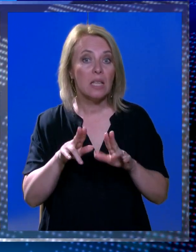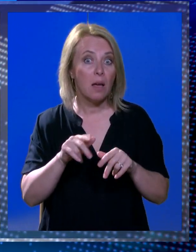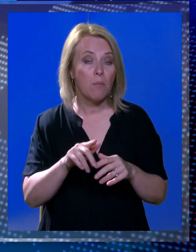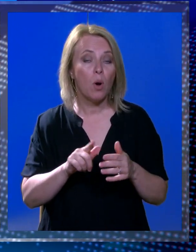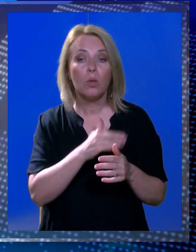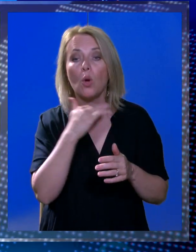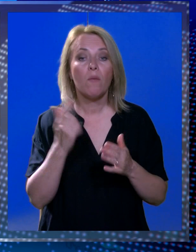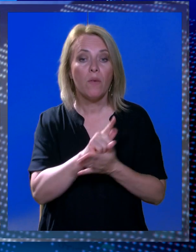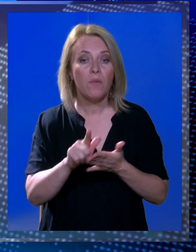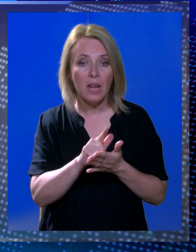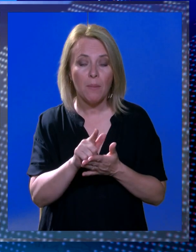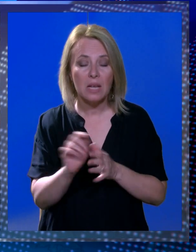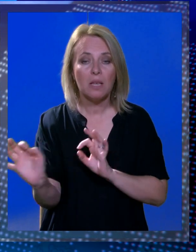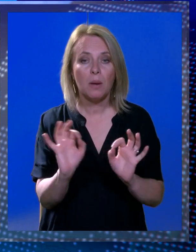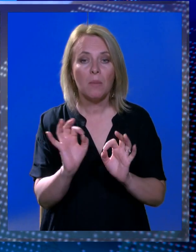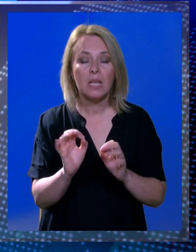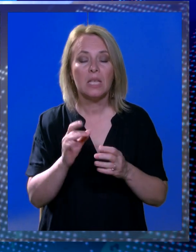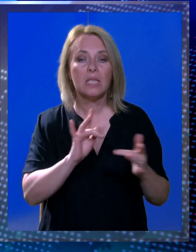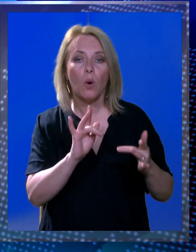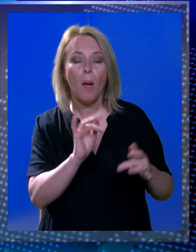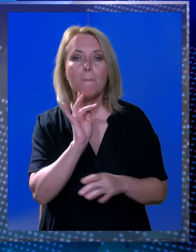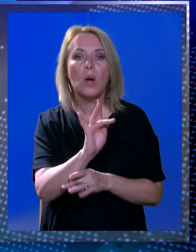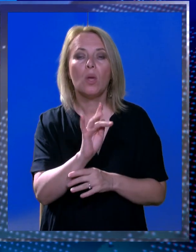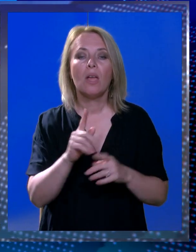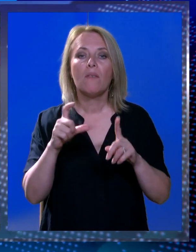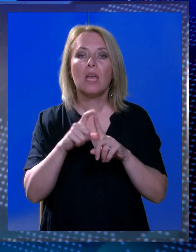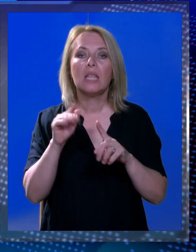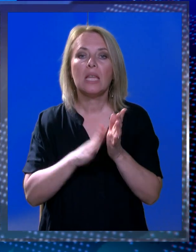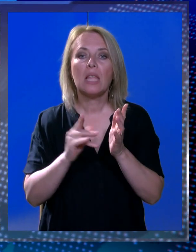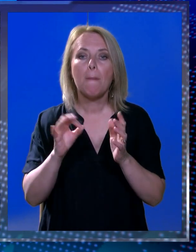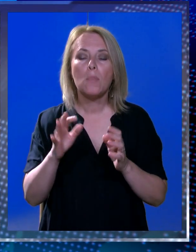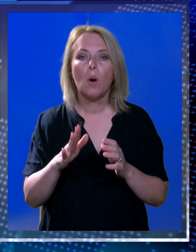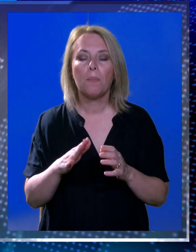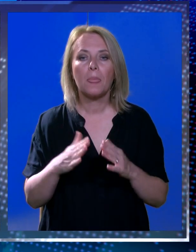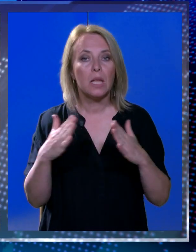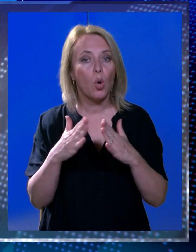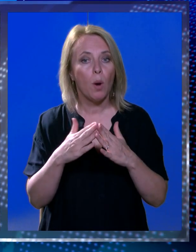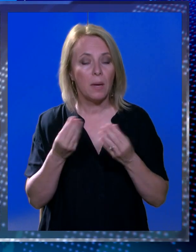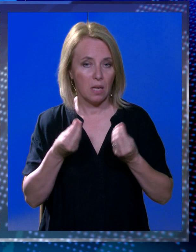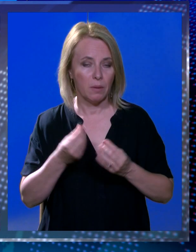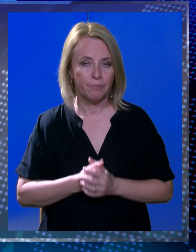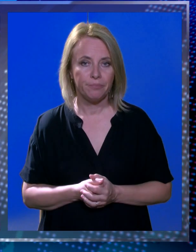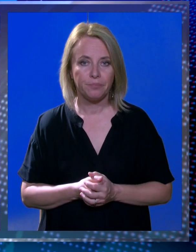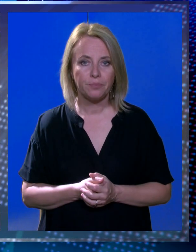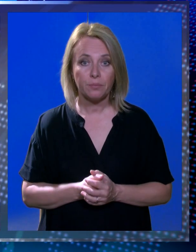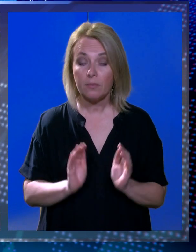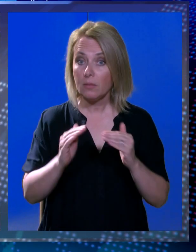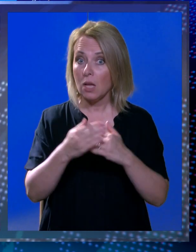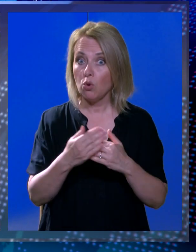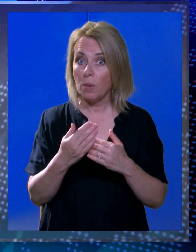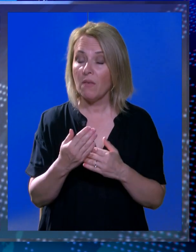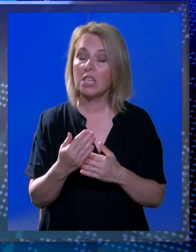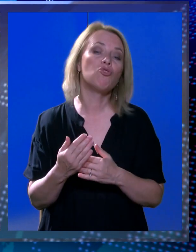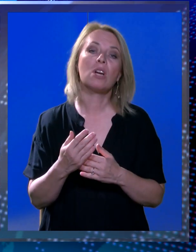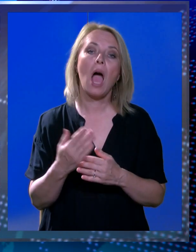za pripremi za utakmi sa proti Dinomu svi dva rana doma igramo. A Dubrovačka